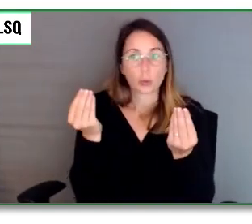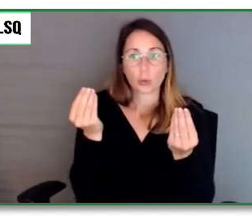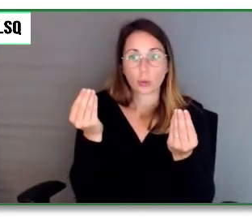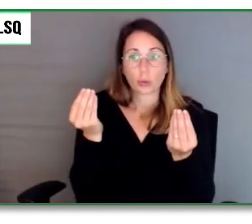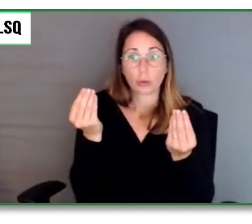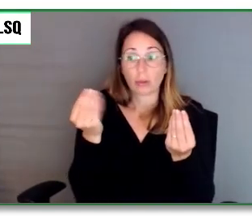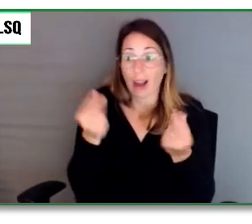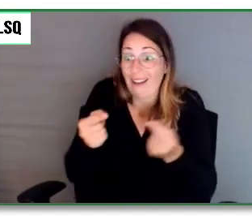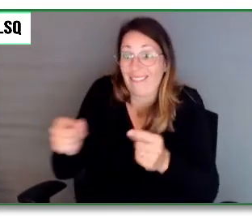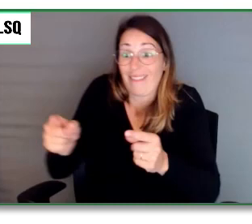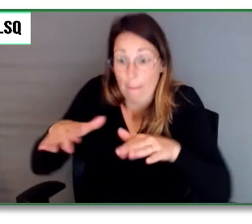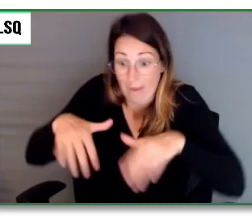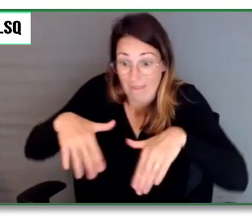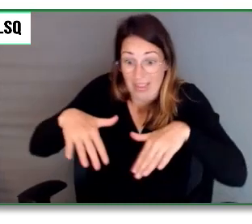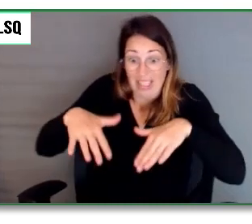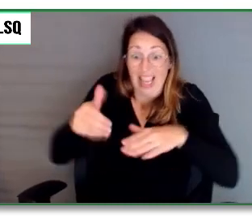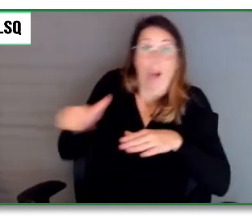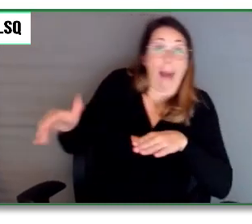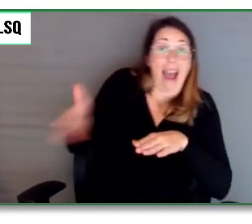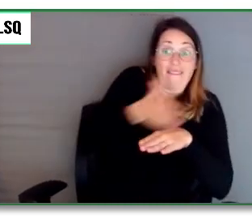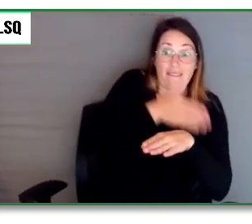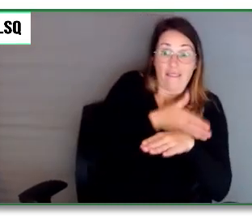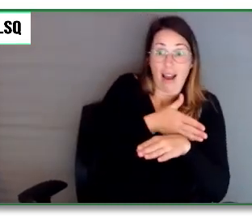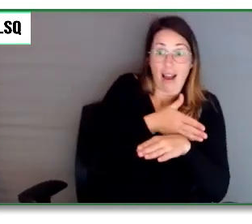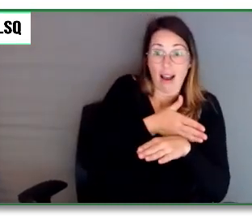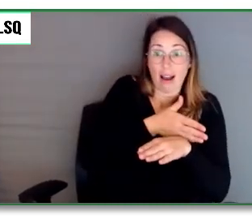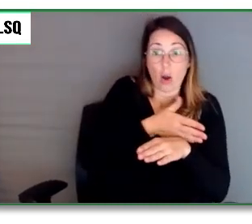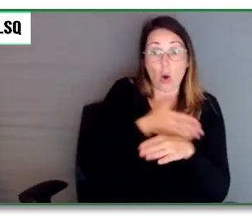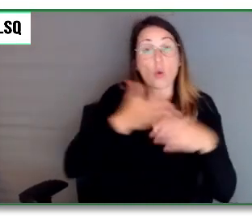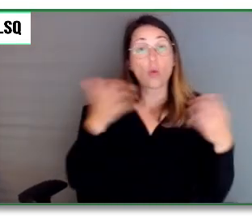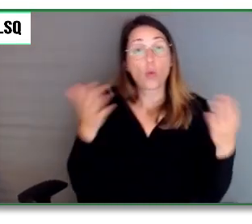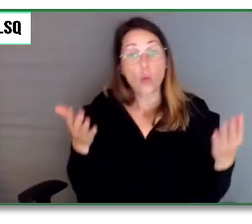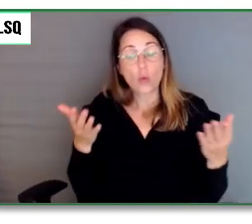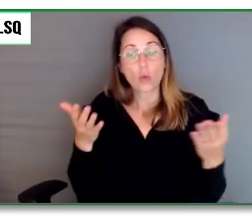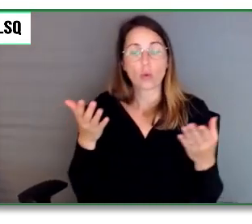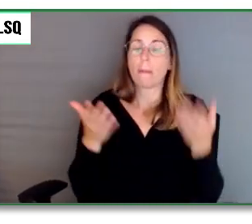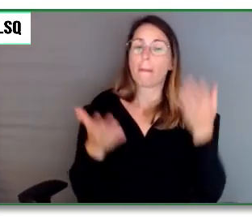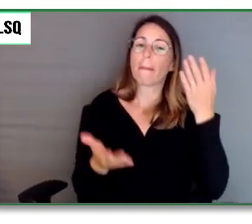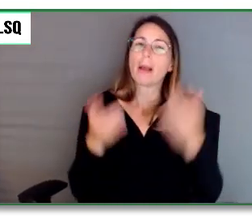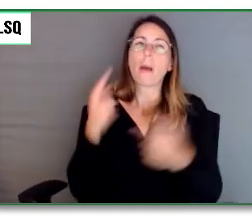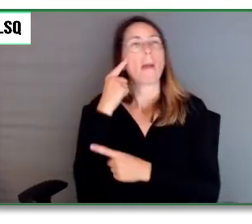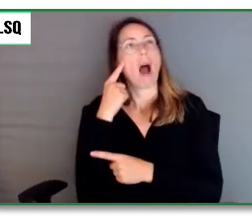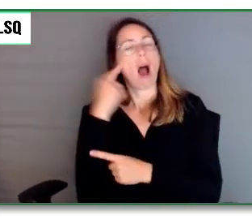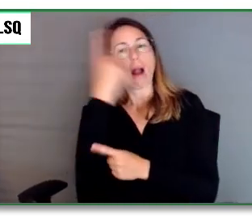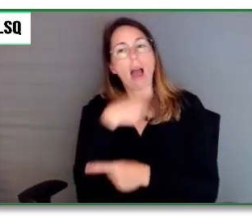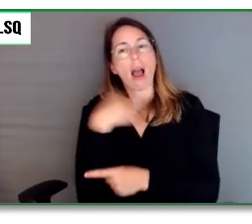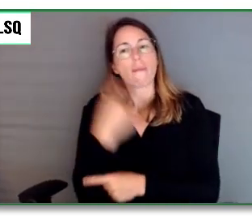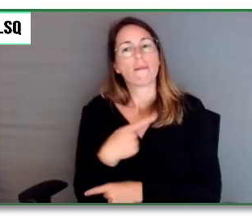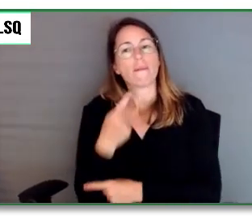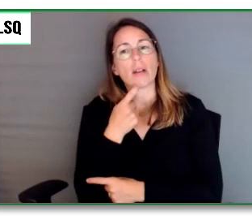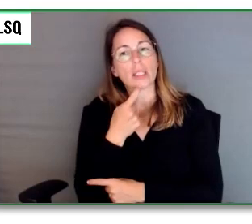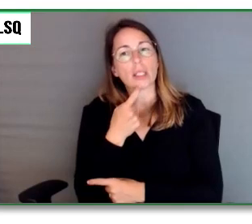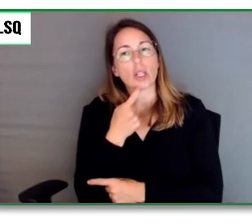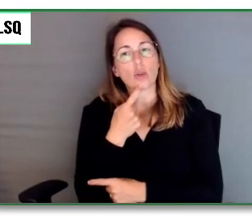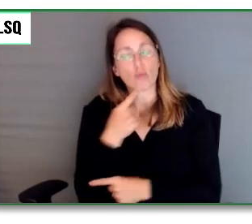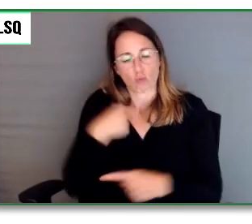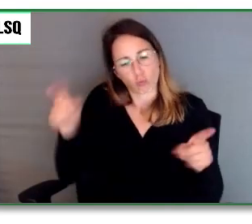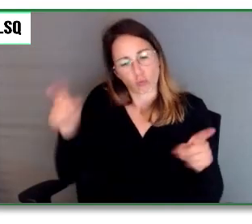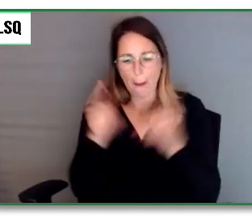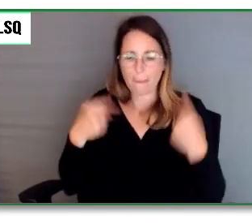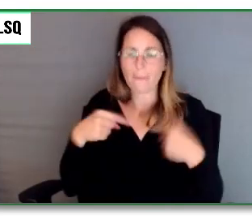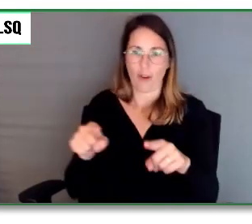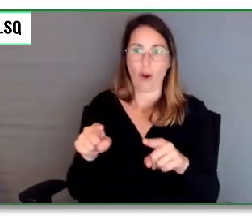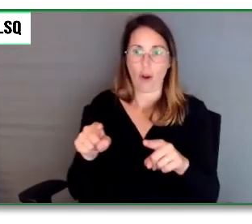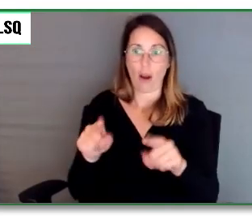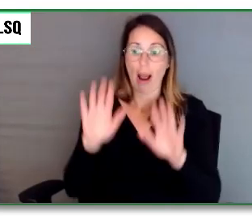Ou c'est également parce que vous vous dites, ah oui, ça a l'air facile, alors de toute façon, je vais y aller. Et ensuite, à mi-chemin, vous